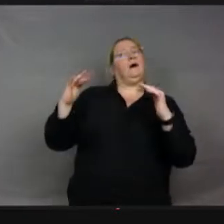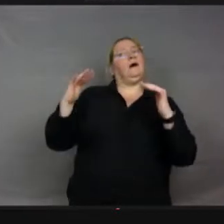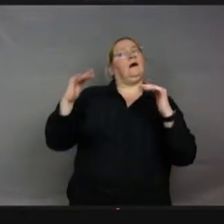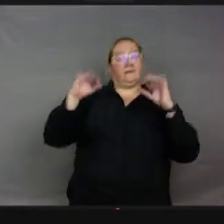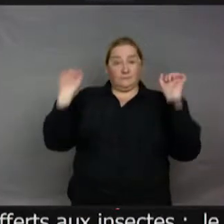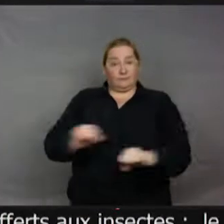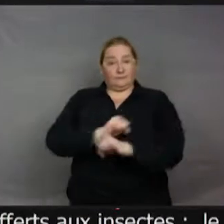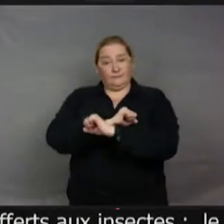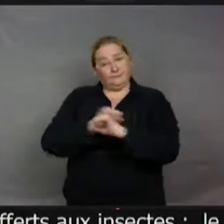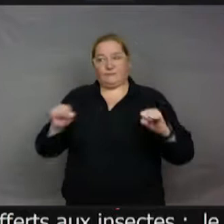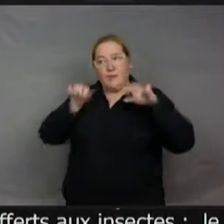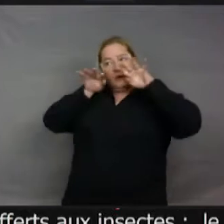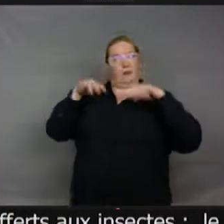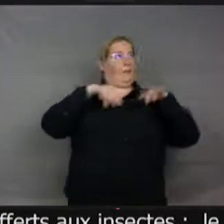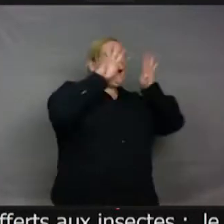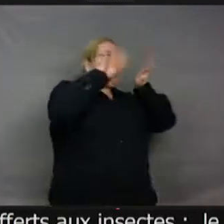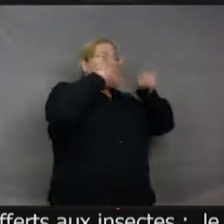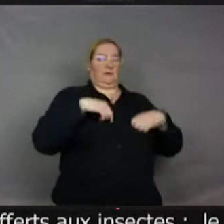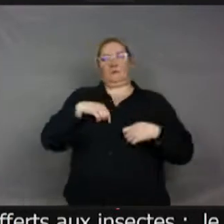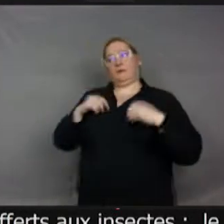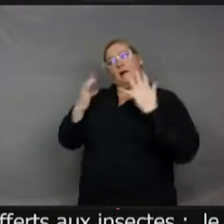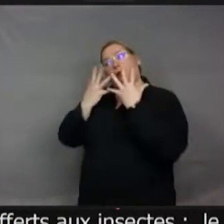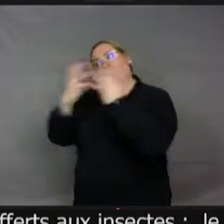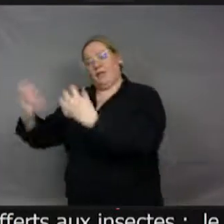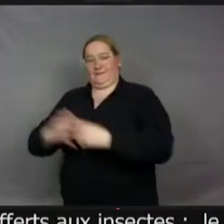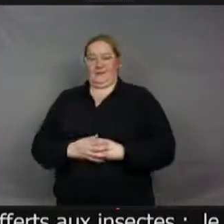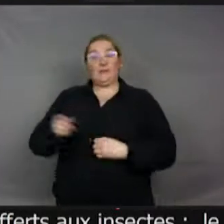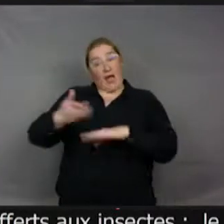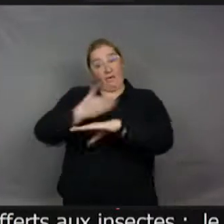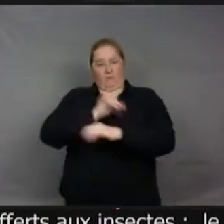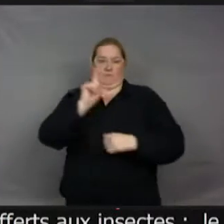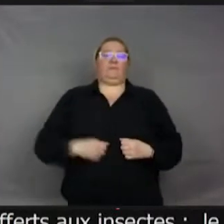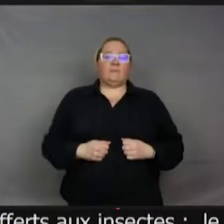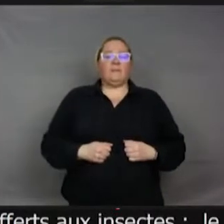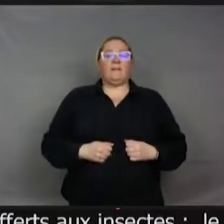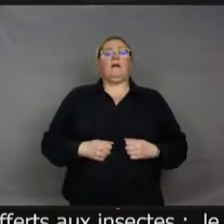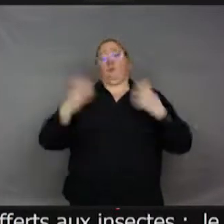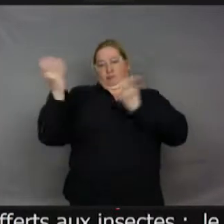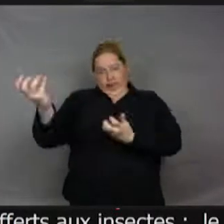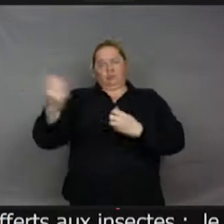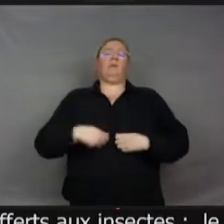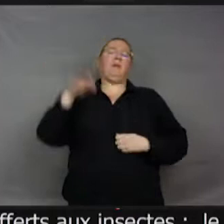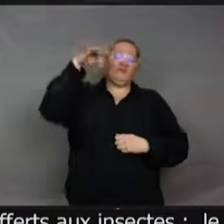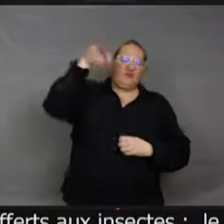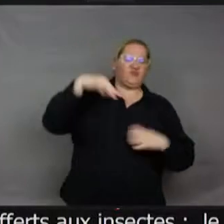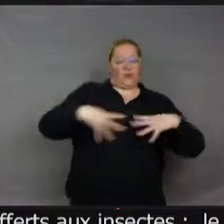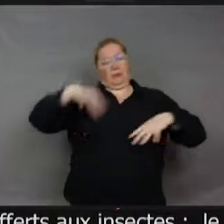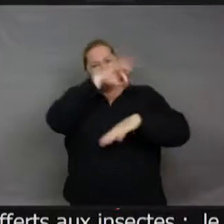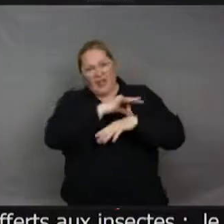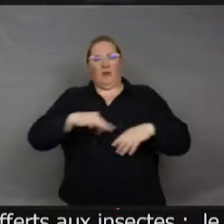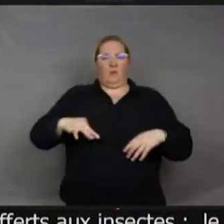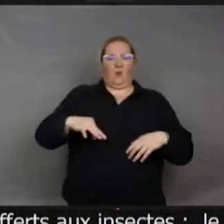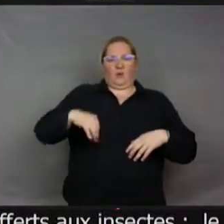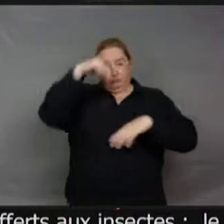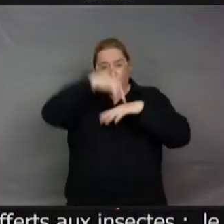dire, permet d'attirer les insectes. Donc ça c'est avant. Des insectes passent dessus, des mouches, des guêpes, des frelons, peu importe. Et